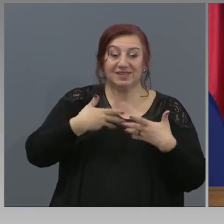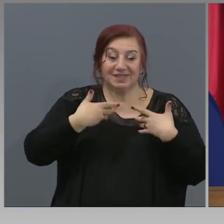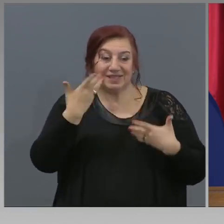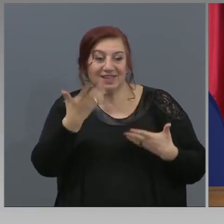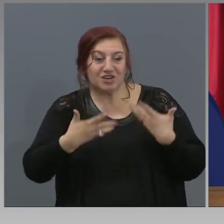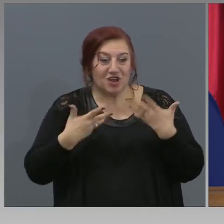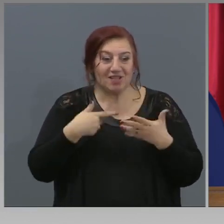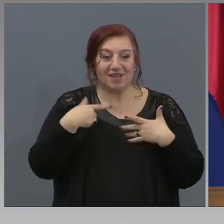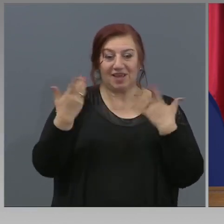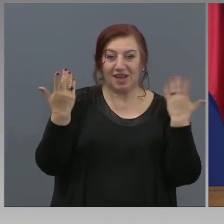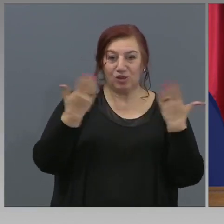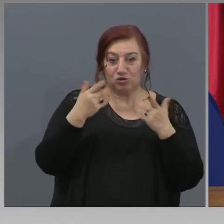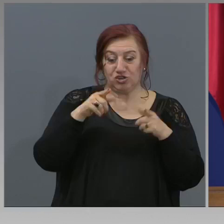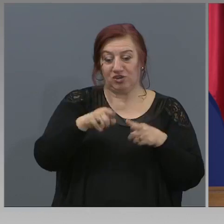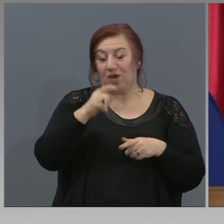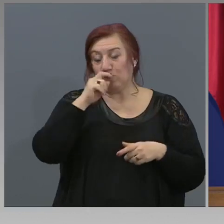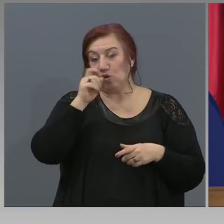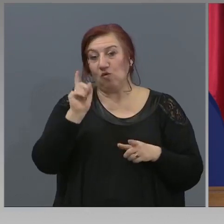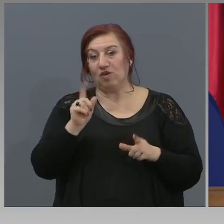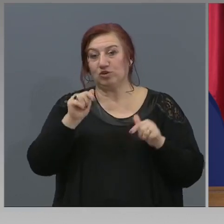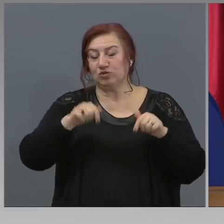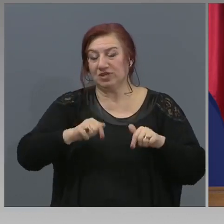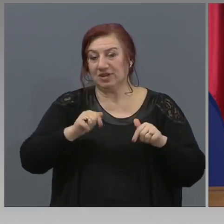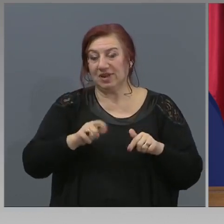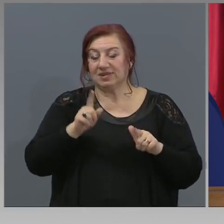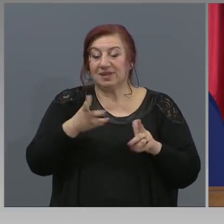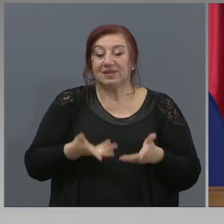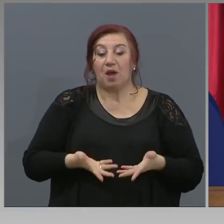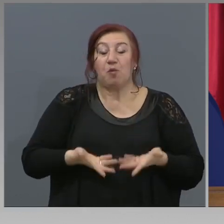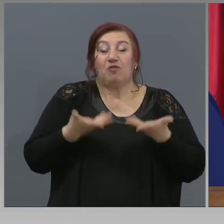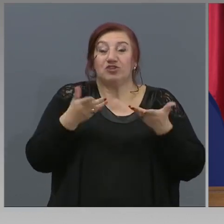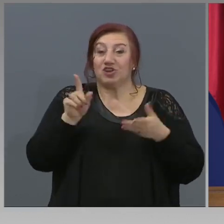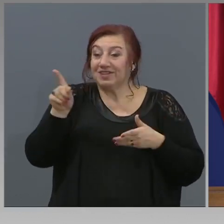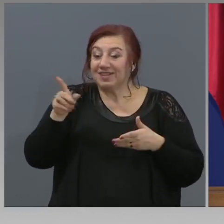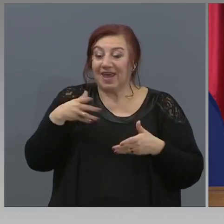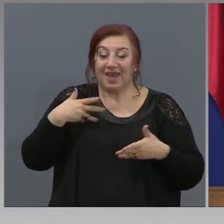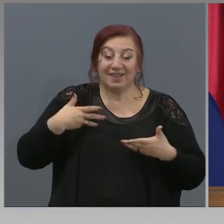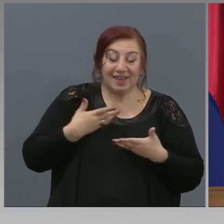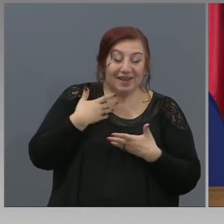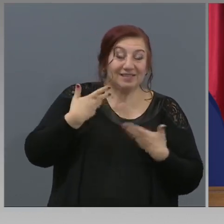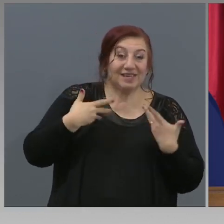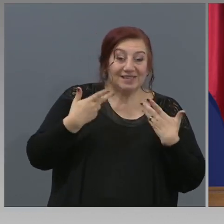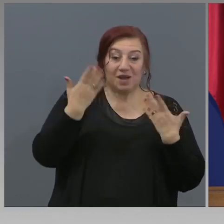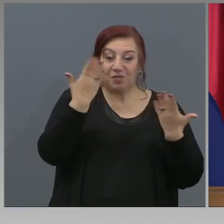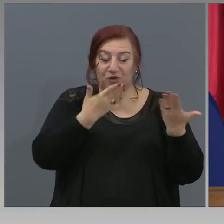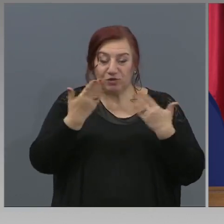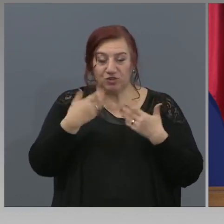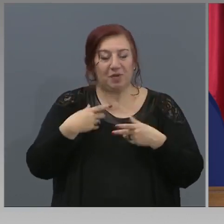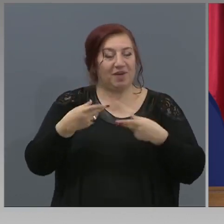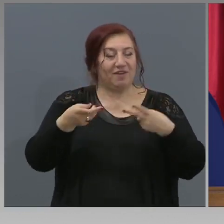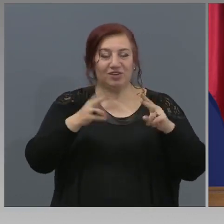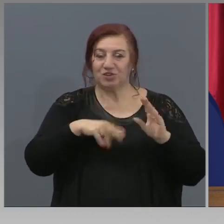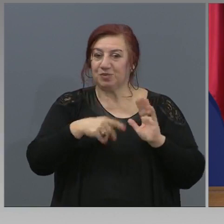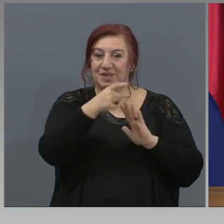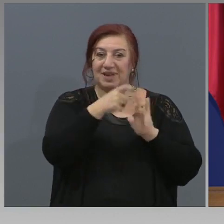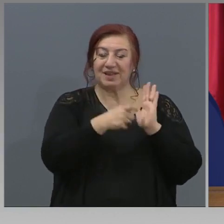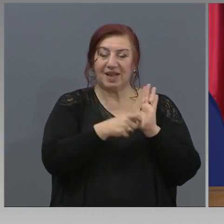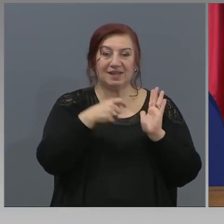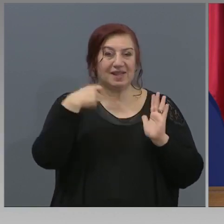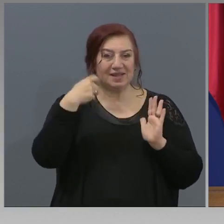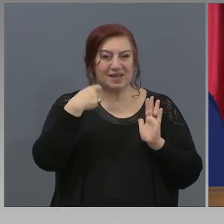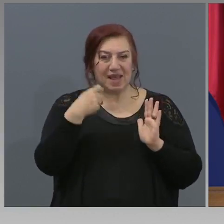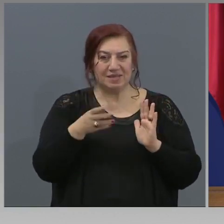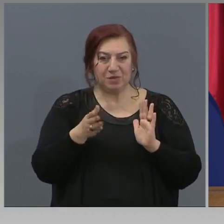-важното в образователници тема е това да се повиши интереса за учения. Връщам се на датите на изпитите. Най-вероятно ще предложим